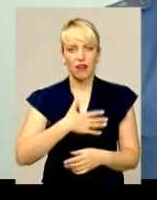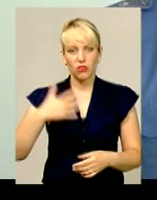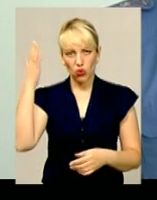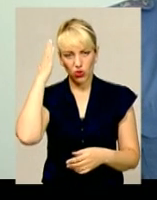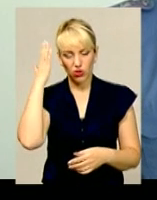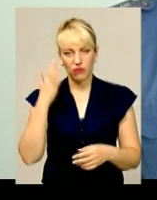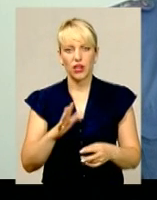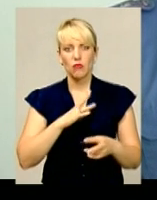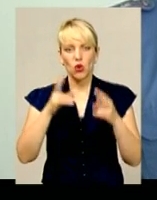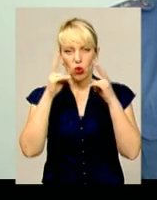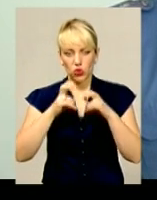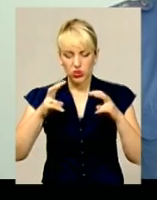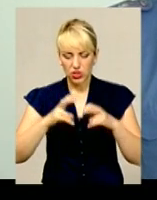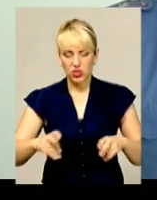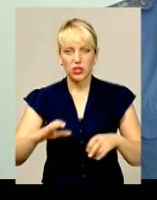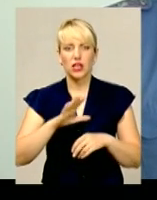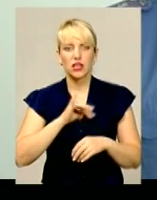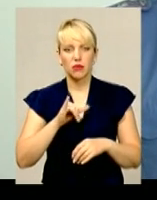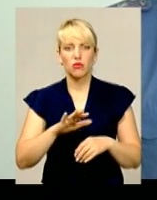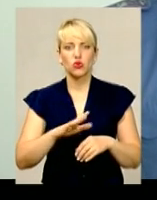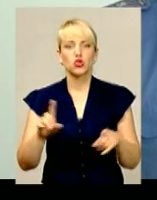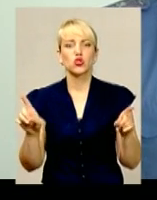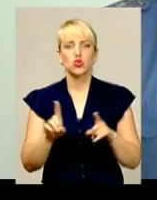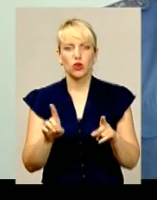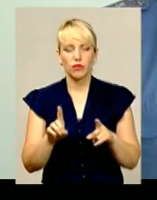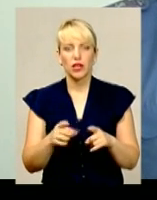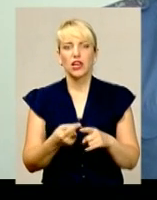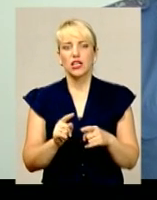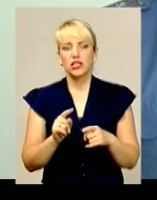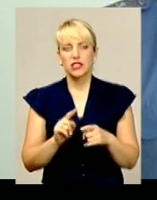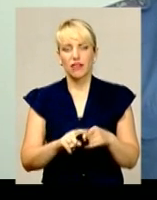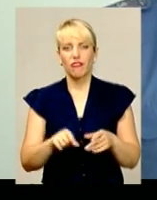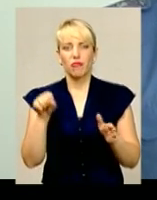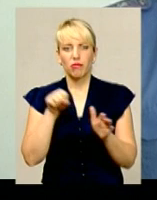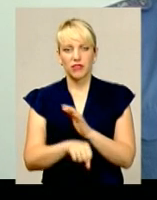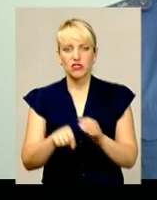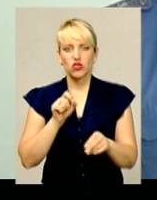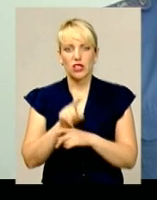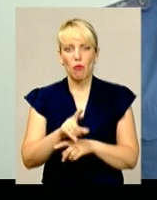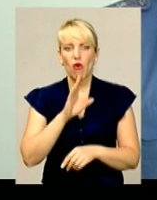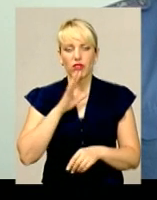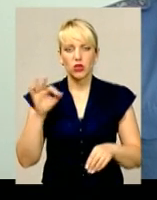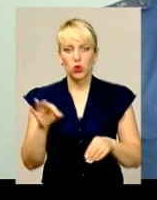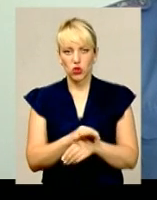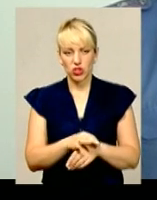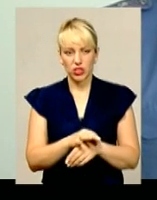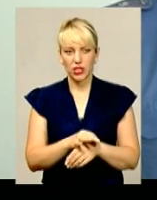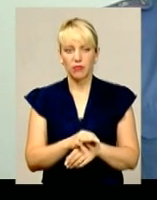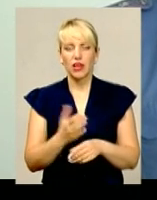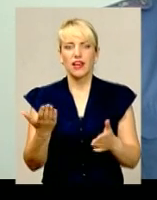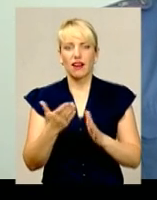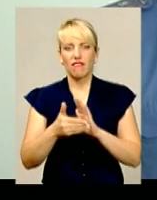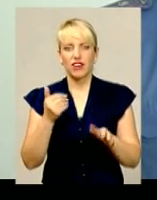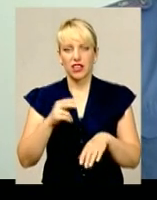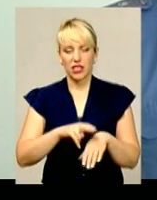У ході розслідування кримінального провадження було встановлено, що дане, вважно, замовила дружина його ж, яка її викликала працівників